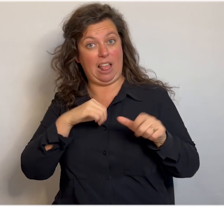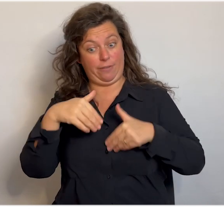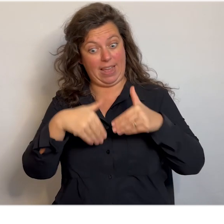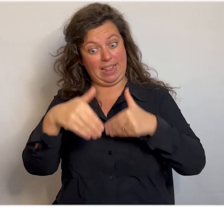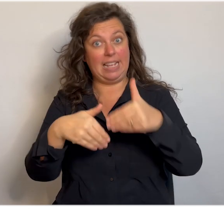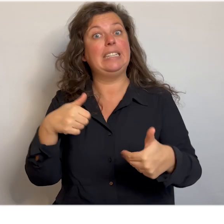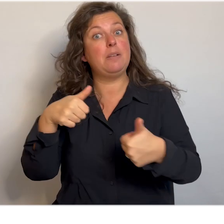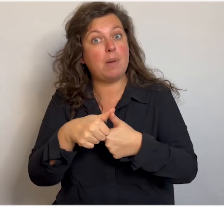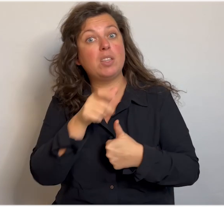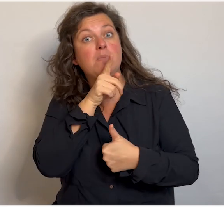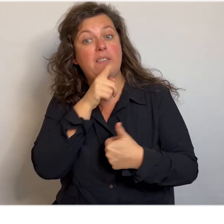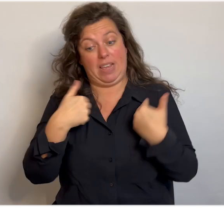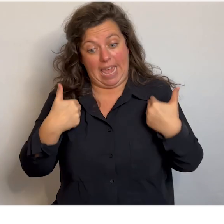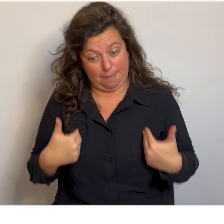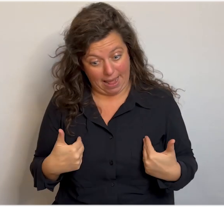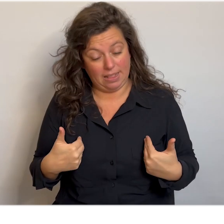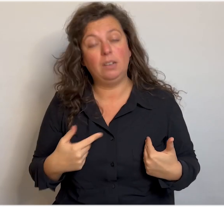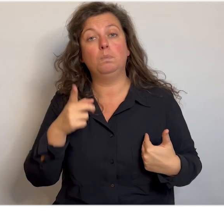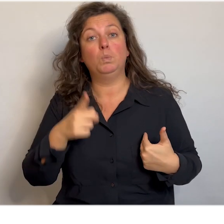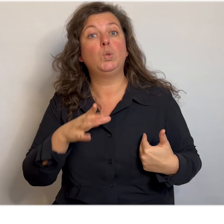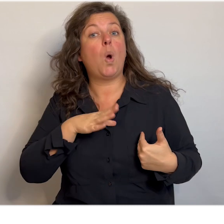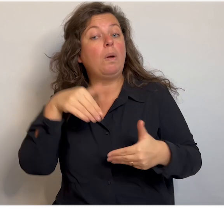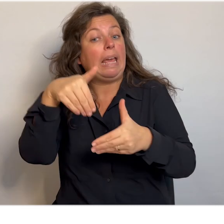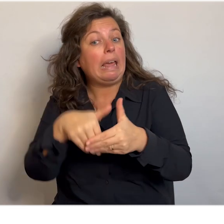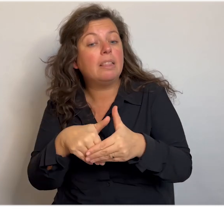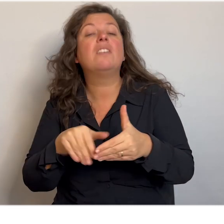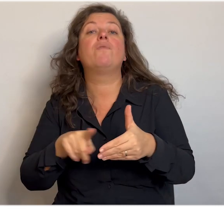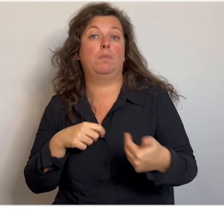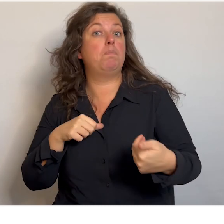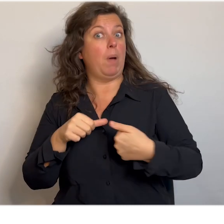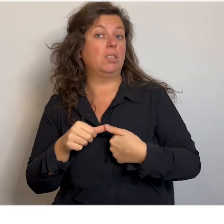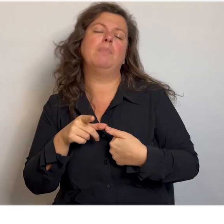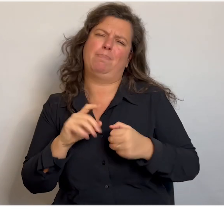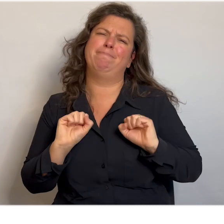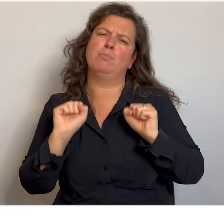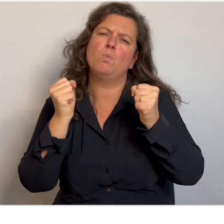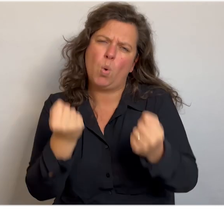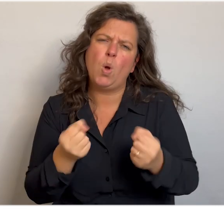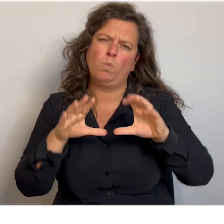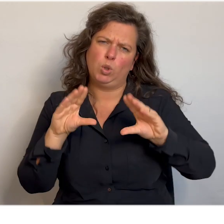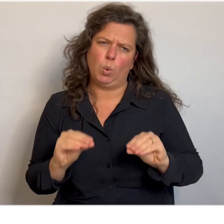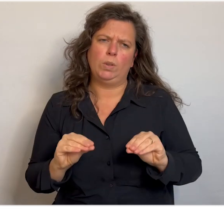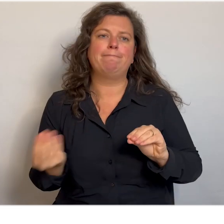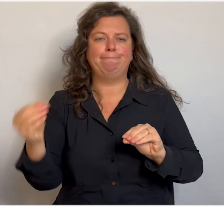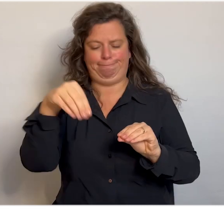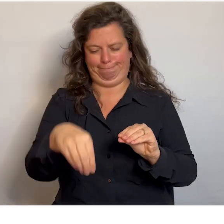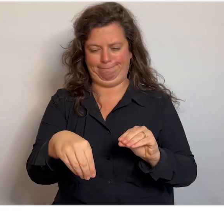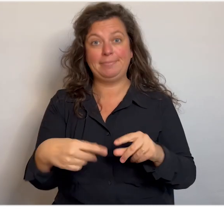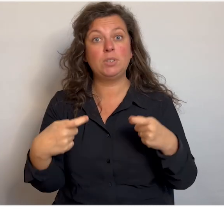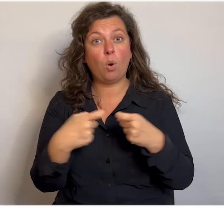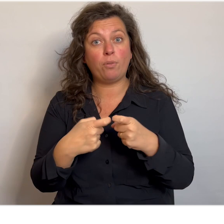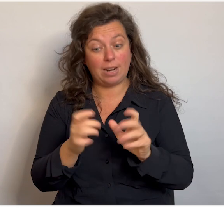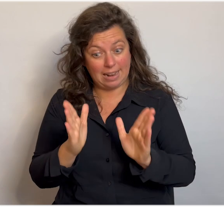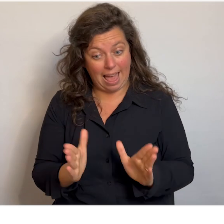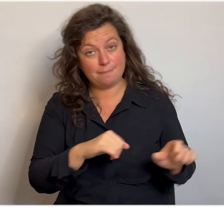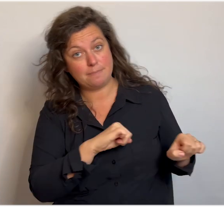Die passen bij wie jij bent. Hierin moet ook één ding in wat bij je past, wat je moeilijk vindt om te doen. Als je de koffer hebt gemaakt,